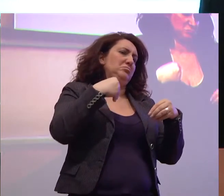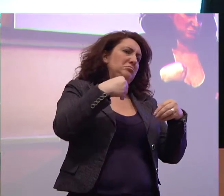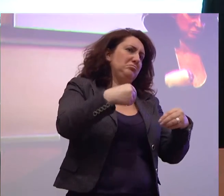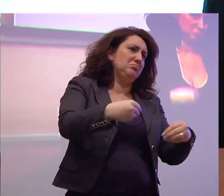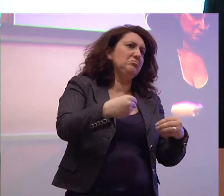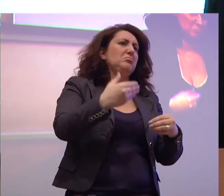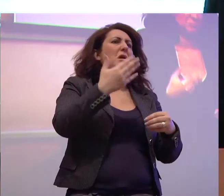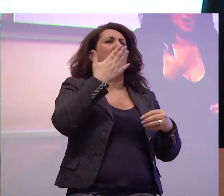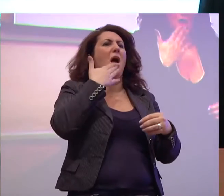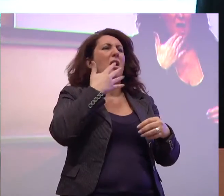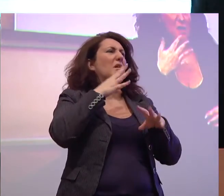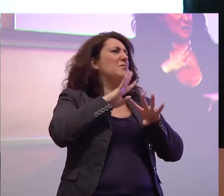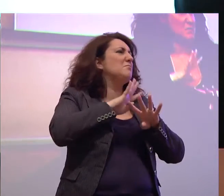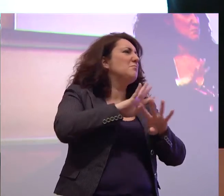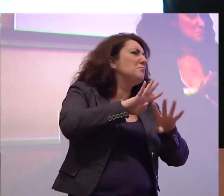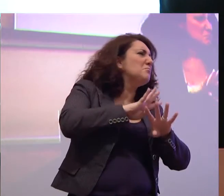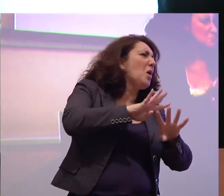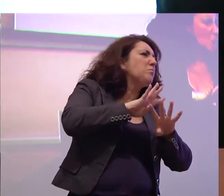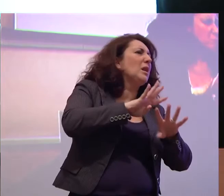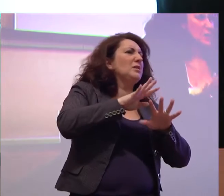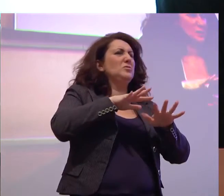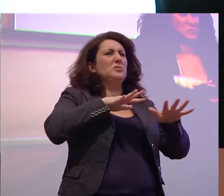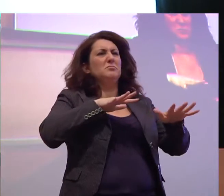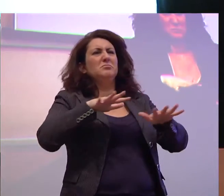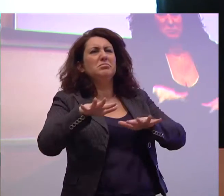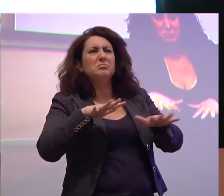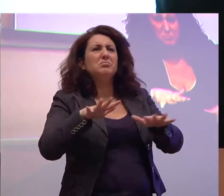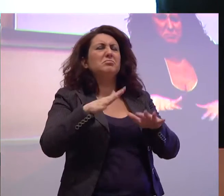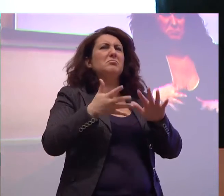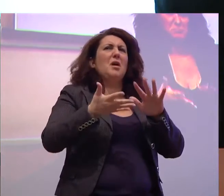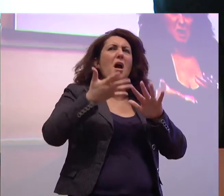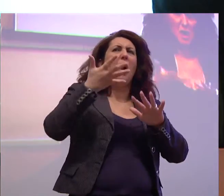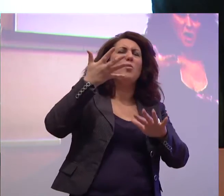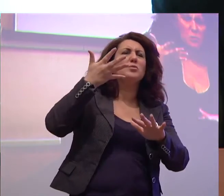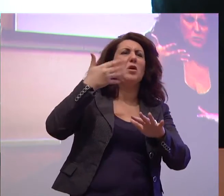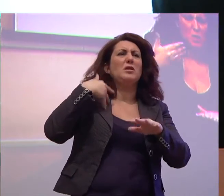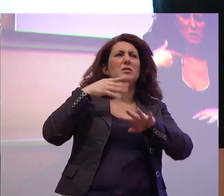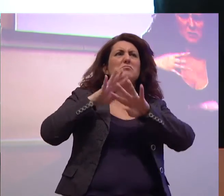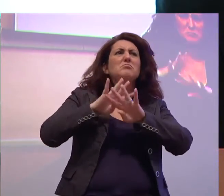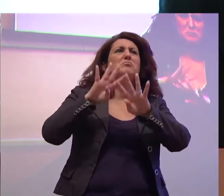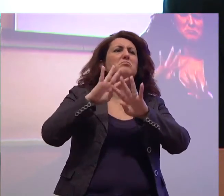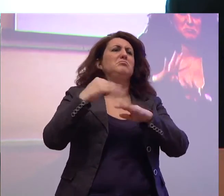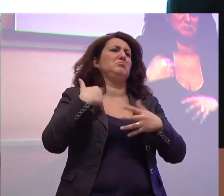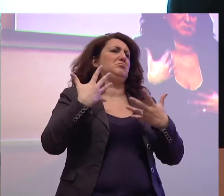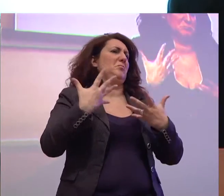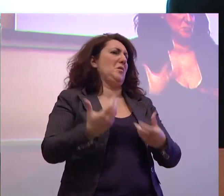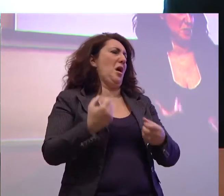mobilitazione nei confronti delle autorità politiche eccetera